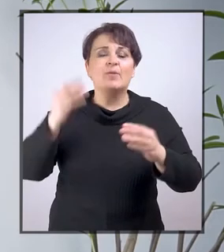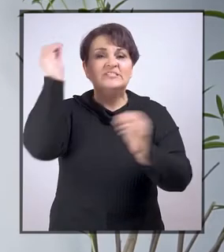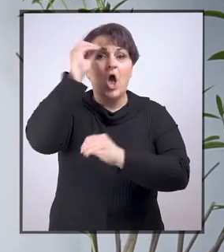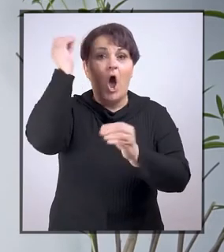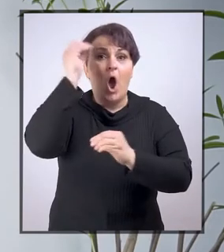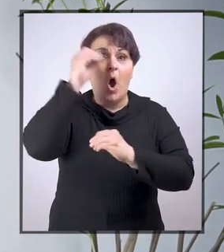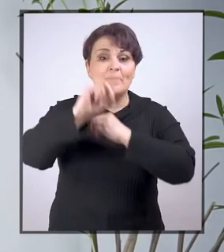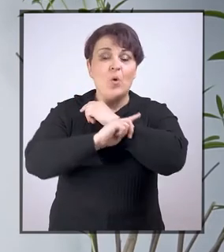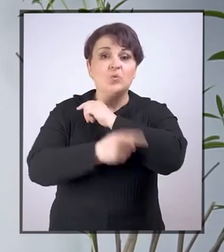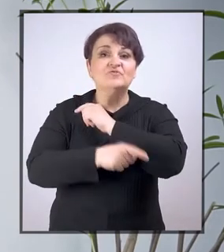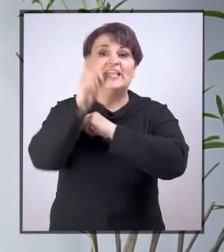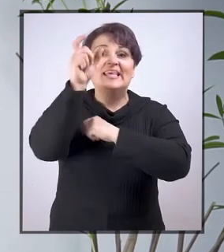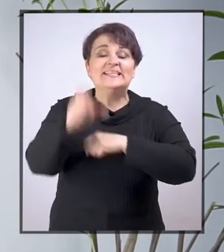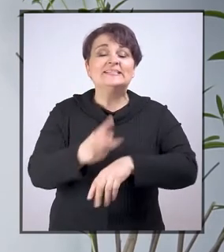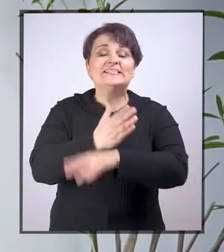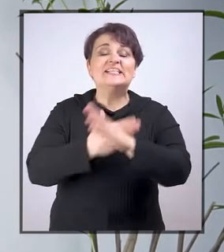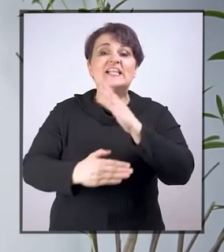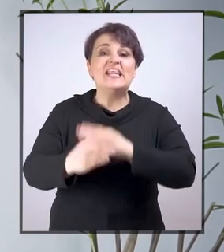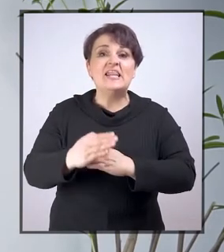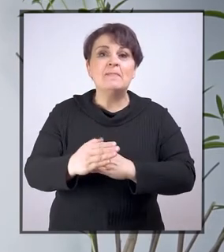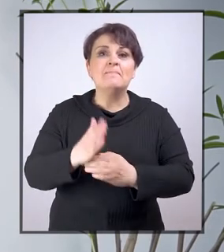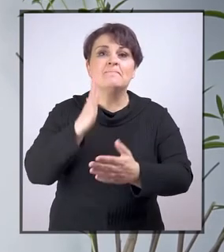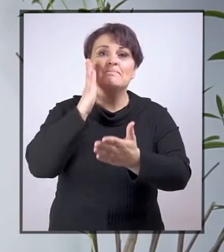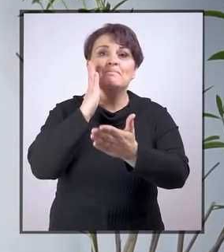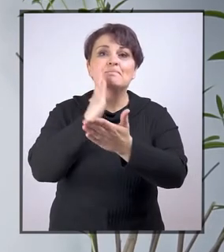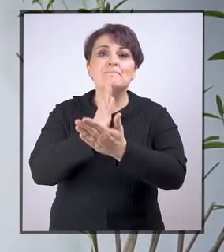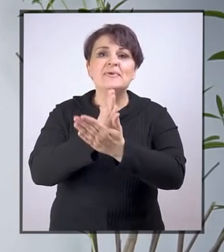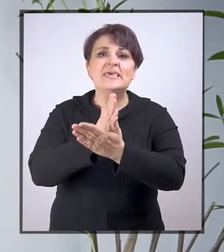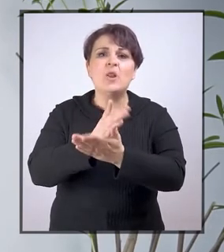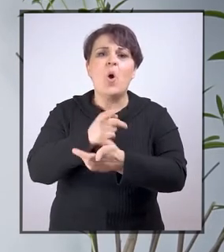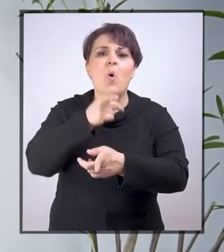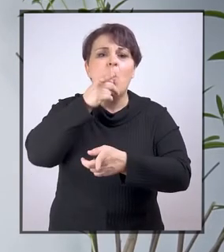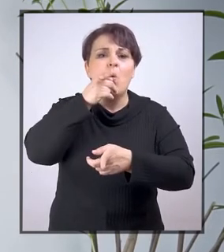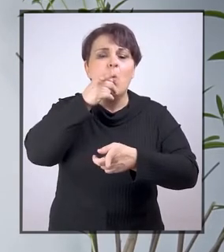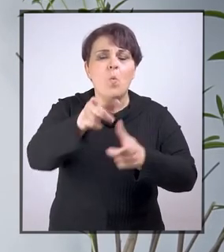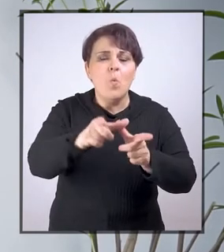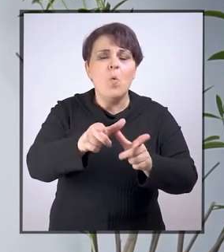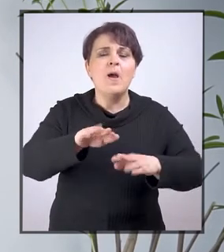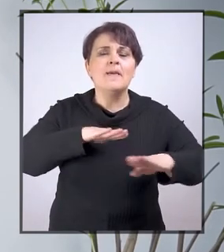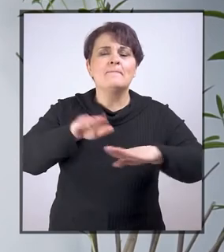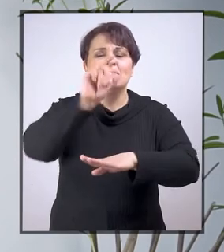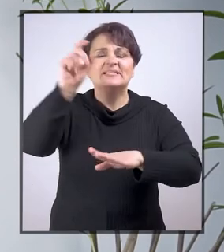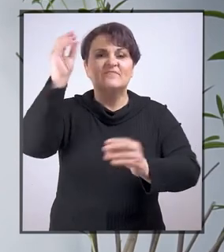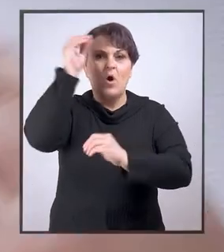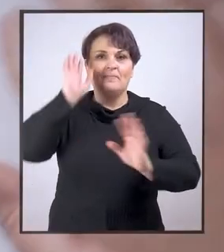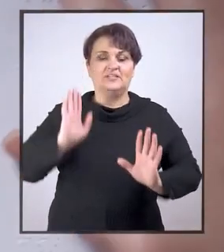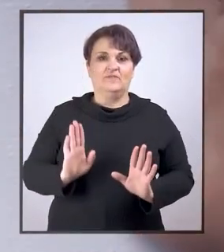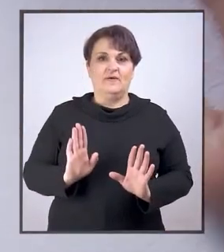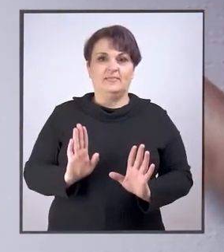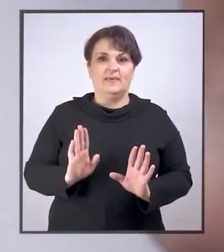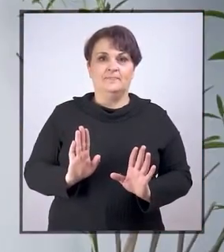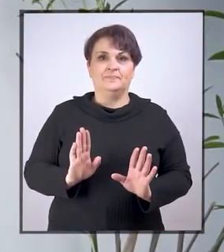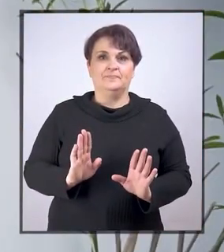obrazovanje učenika sa invaliditetom stavilo pod nadležnost Ministarstva obrazovanja.